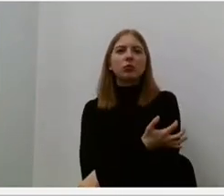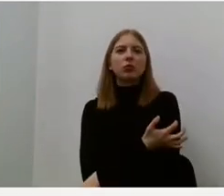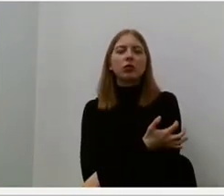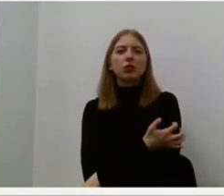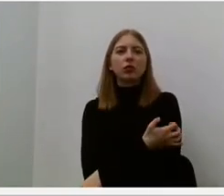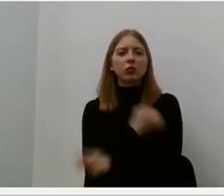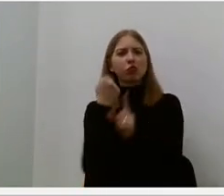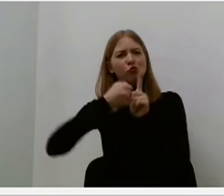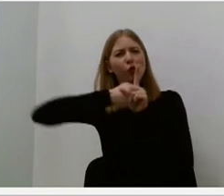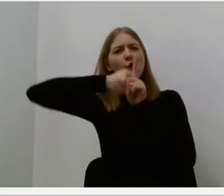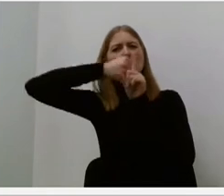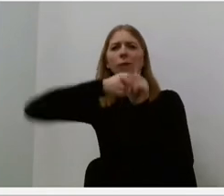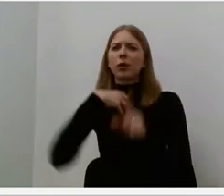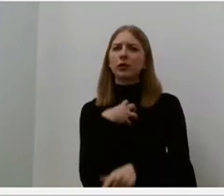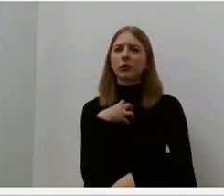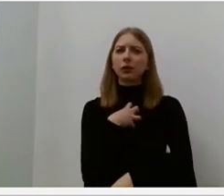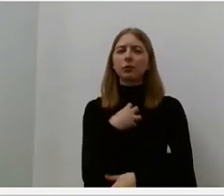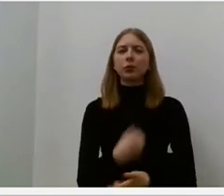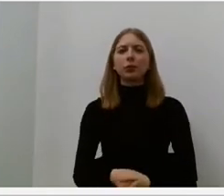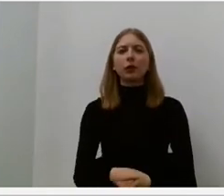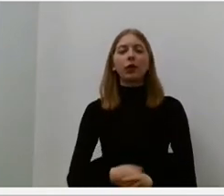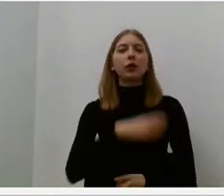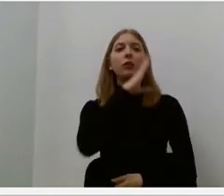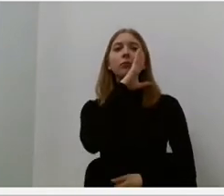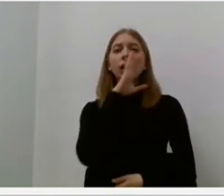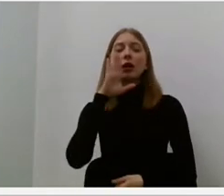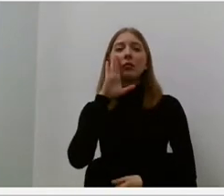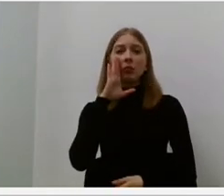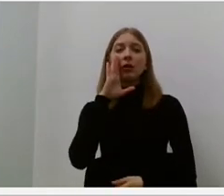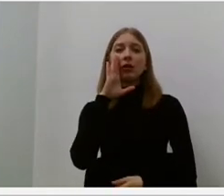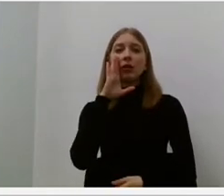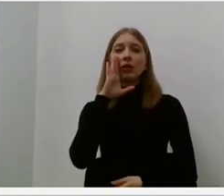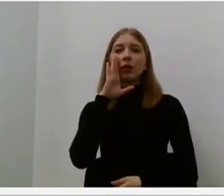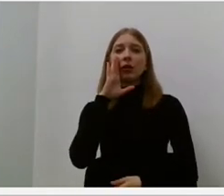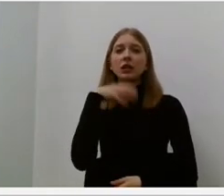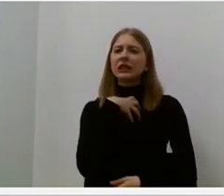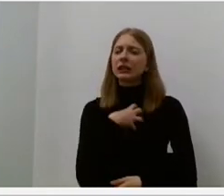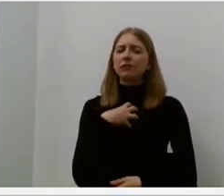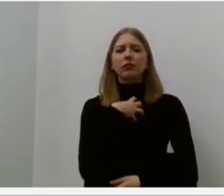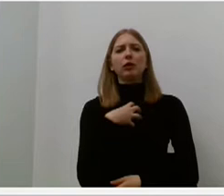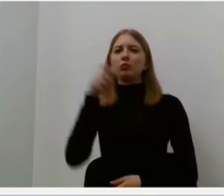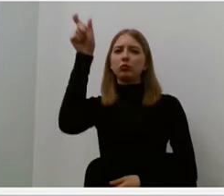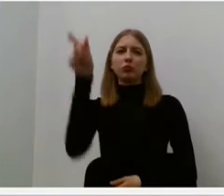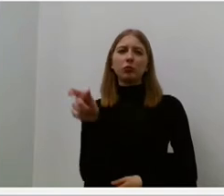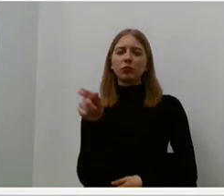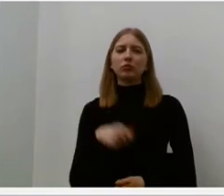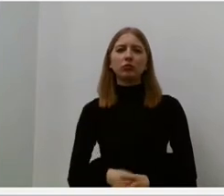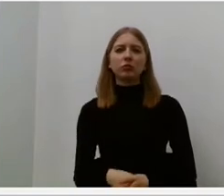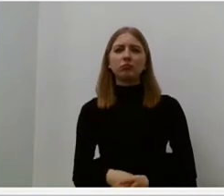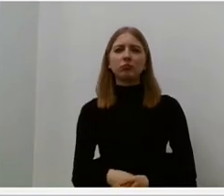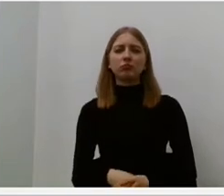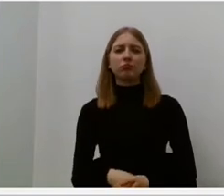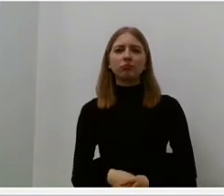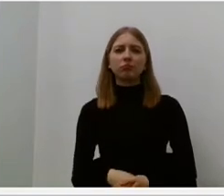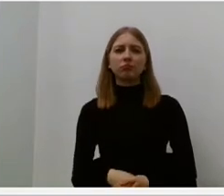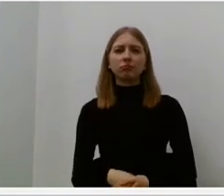Mama buvo Marijai vienas iš brangiausių žmonių pasaulėje. Jų